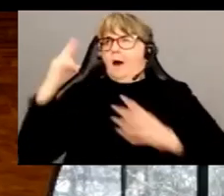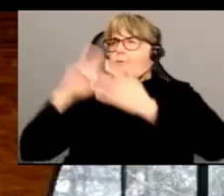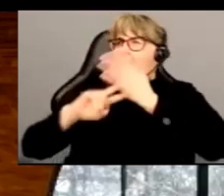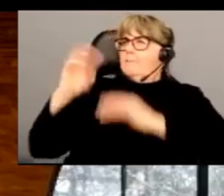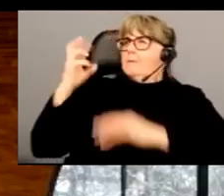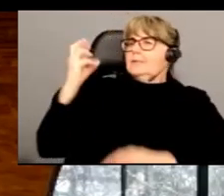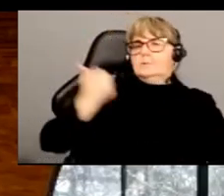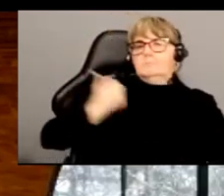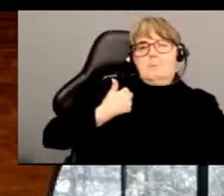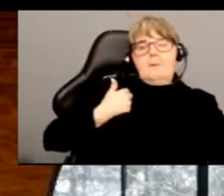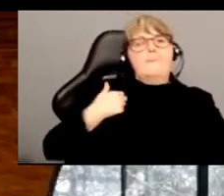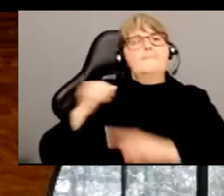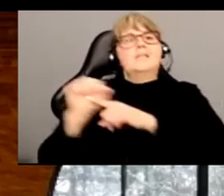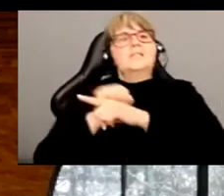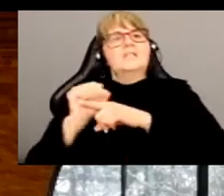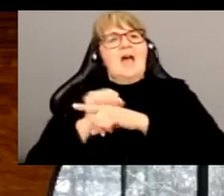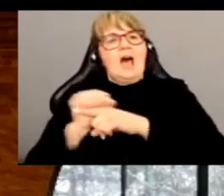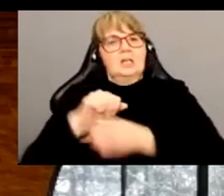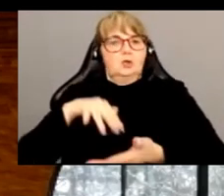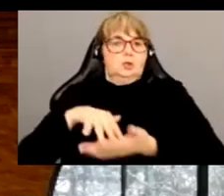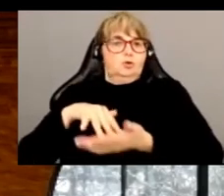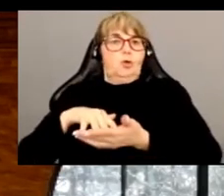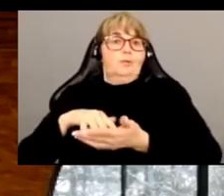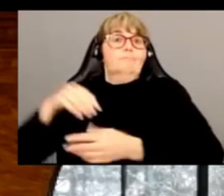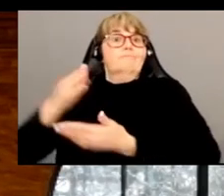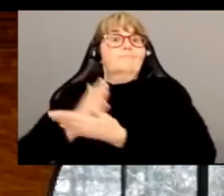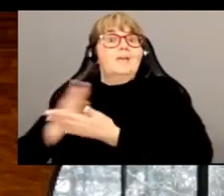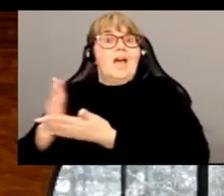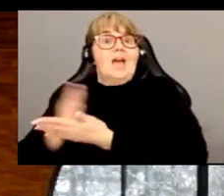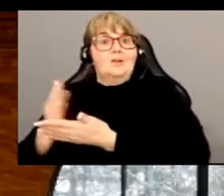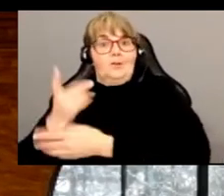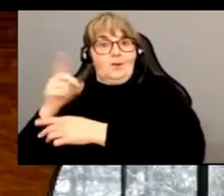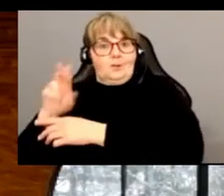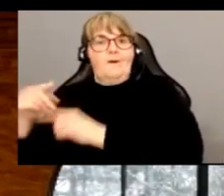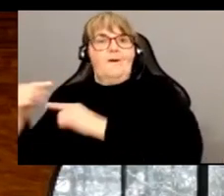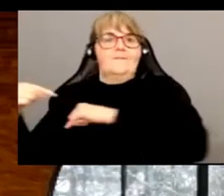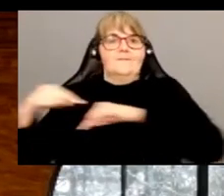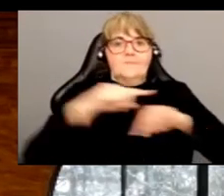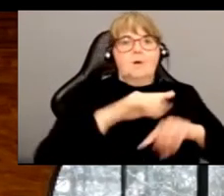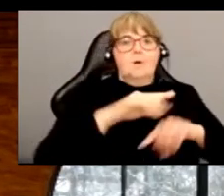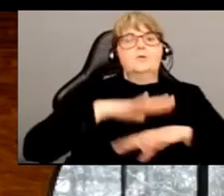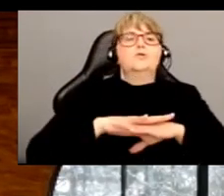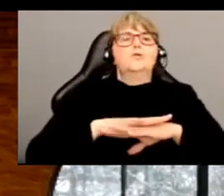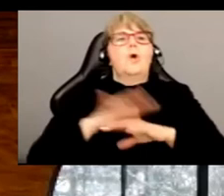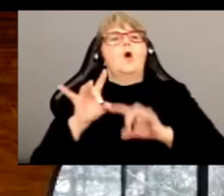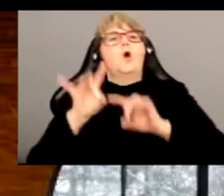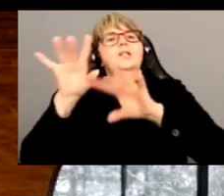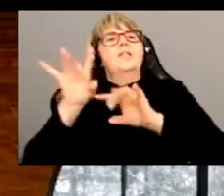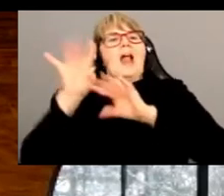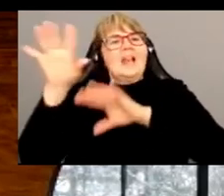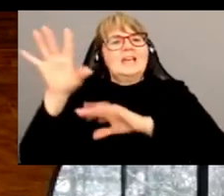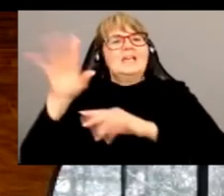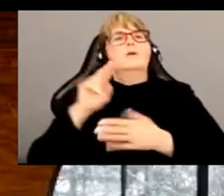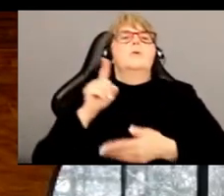2016 un stage d'études durant mon doctorat. Je suis allé à l'Université de Sydney, en Australie.